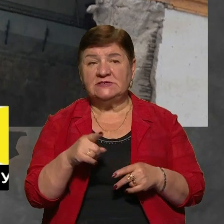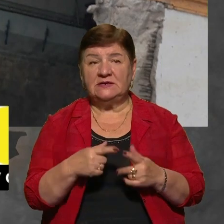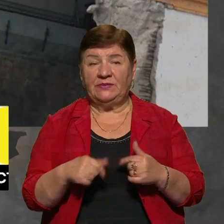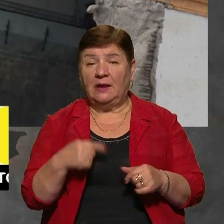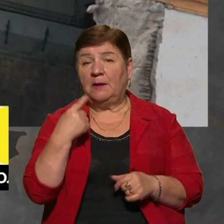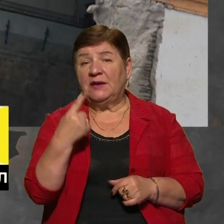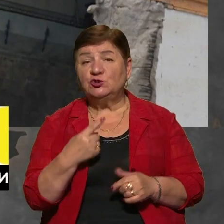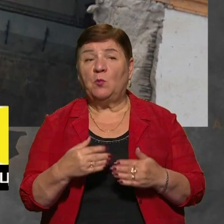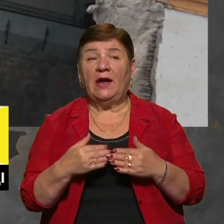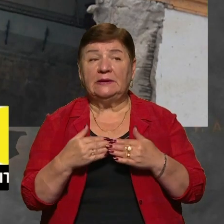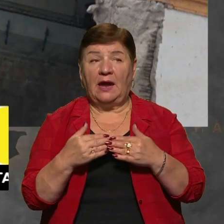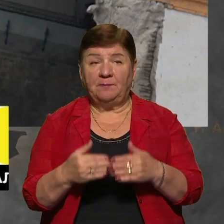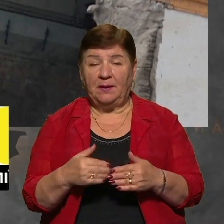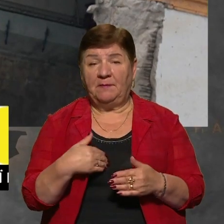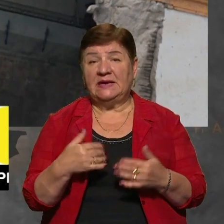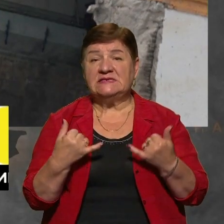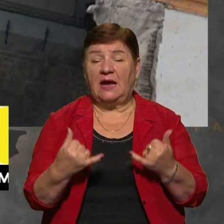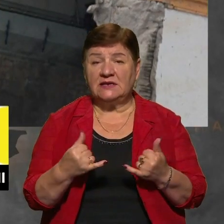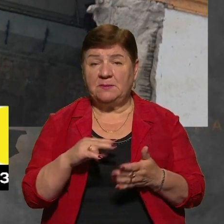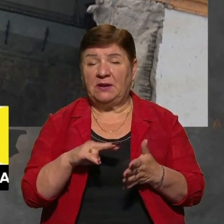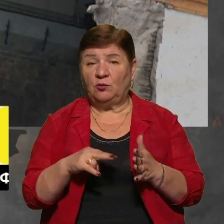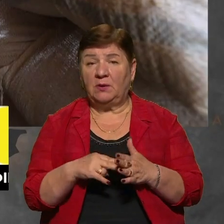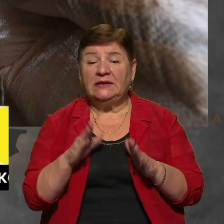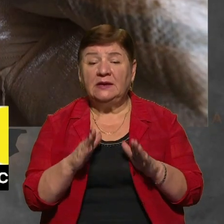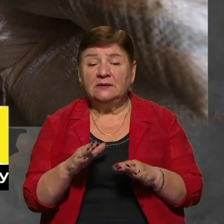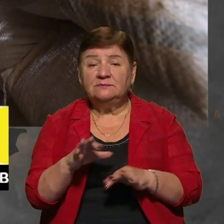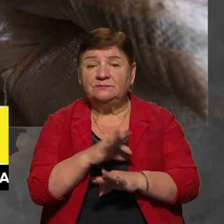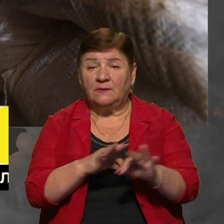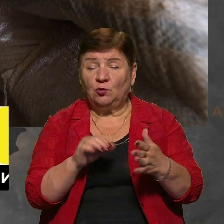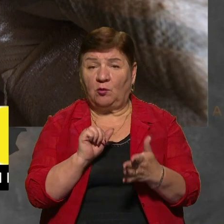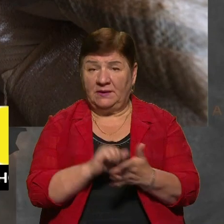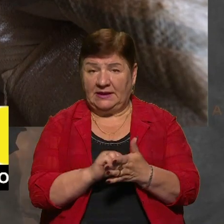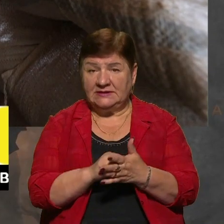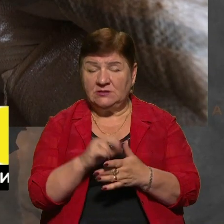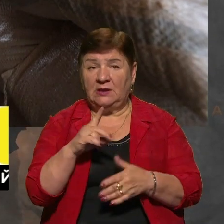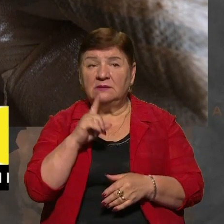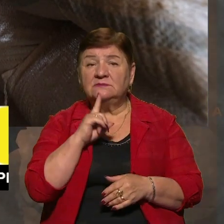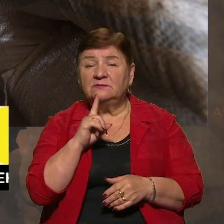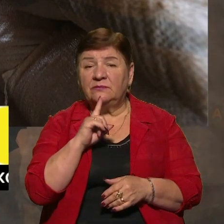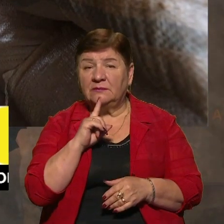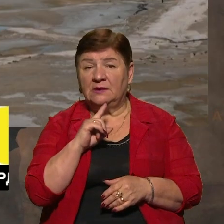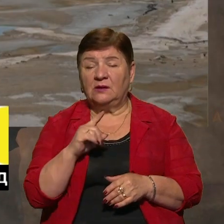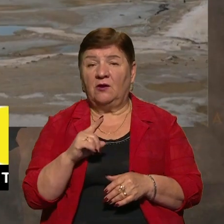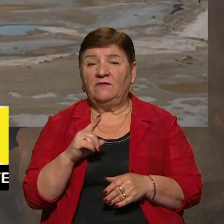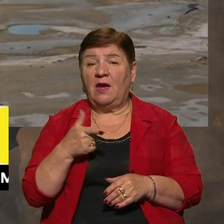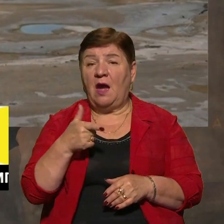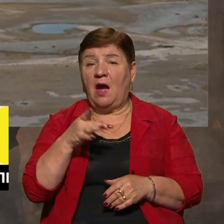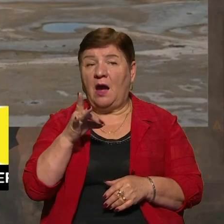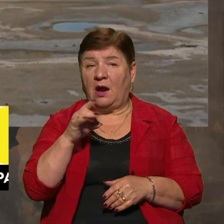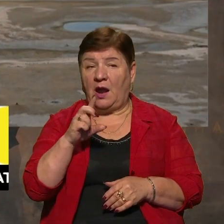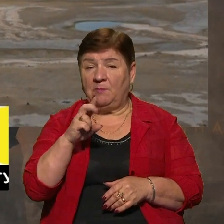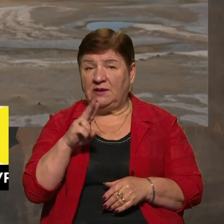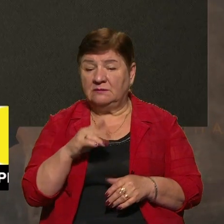першому етапі ми зараз плануємо тільки розробити проєктну документацію на тимчасові греблі, які забезпечать